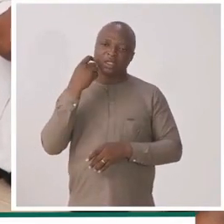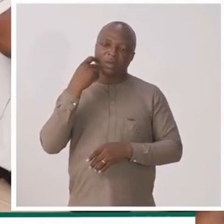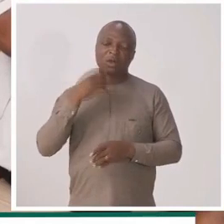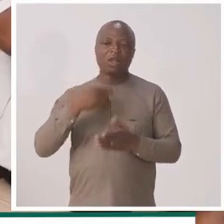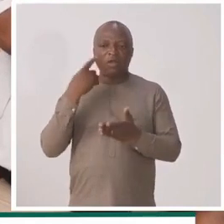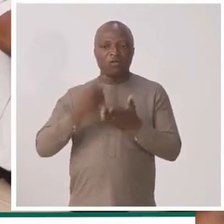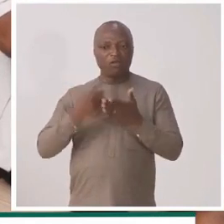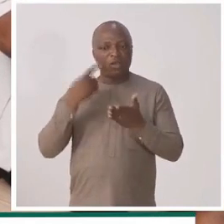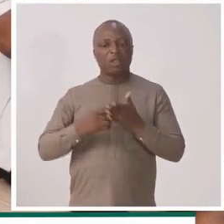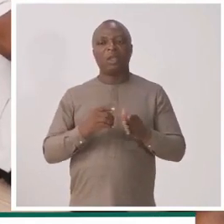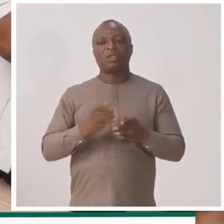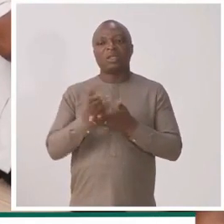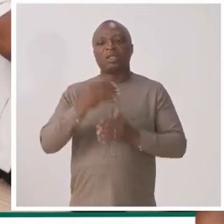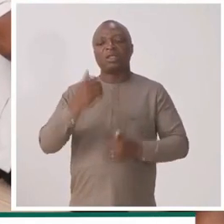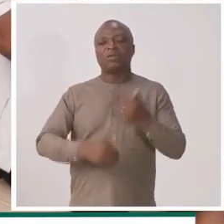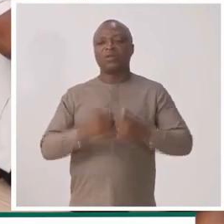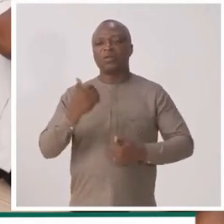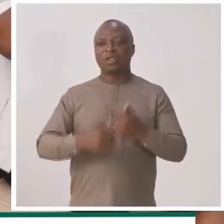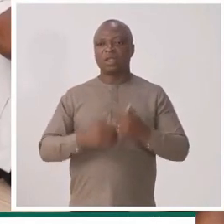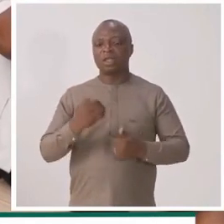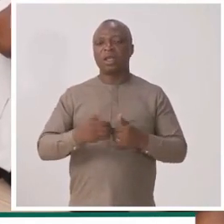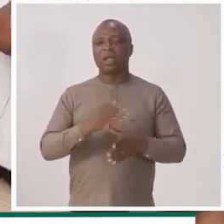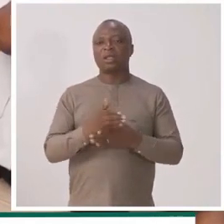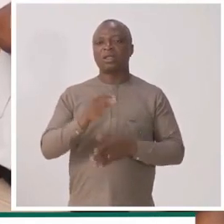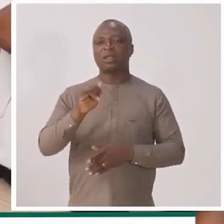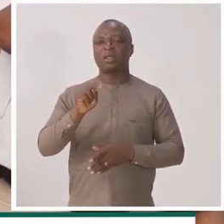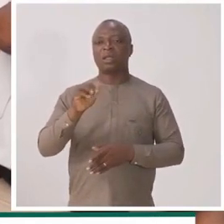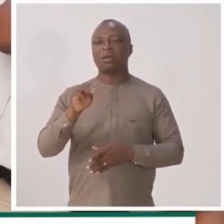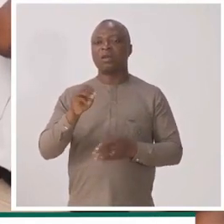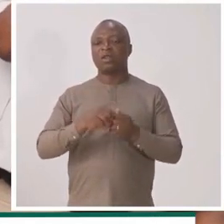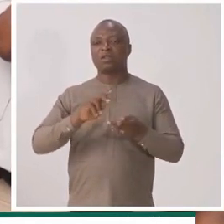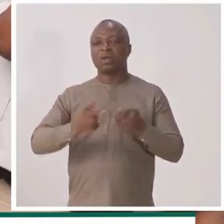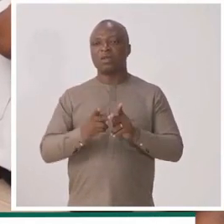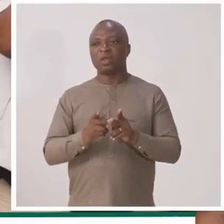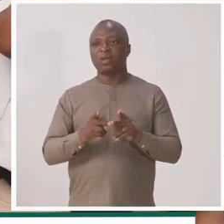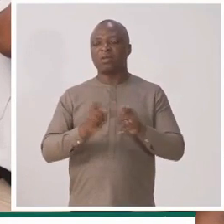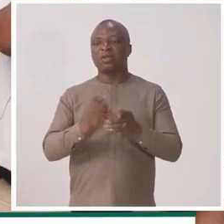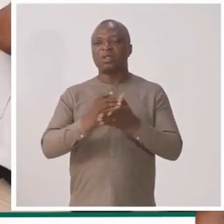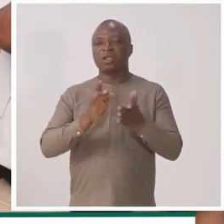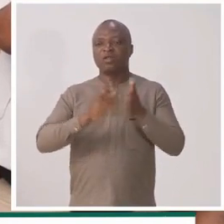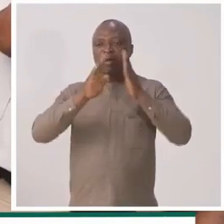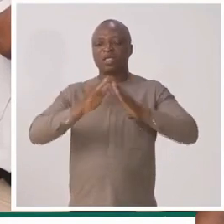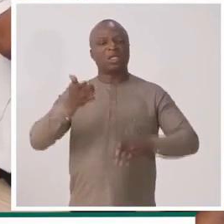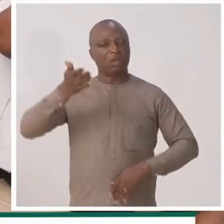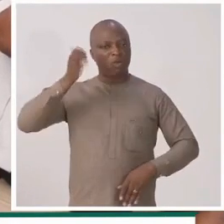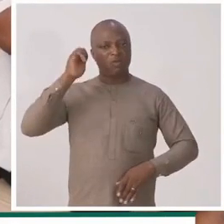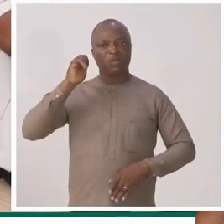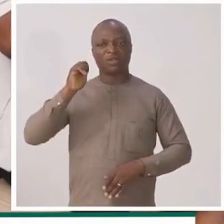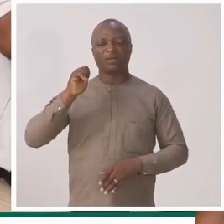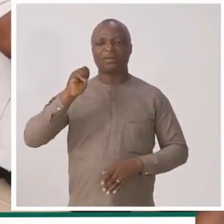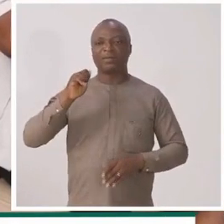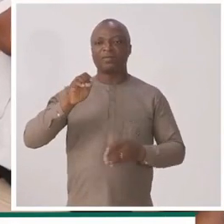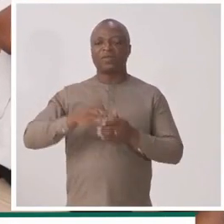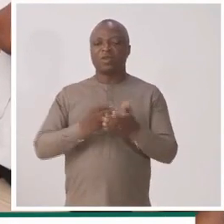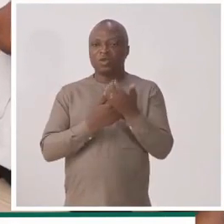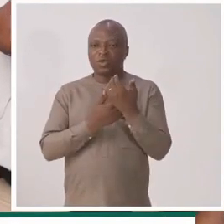récemment, on a observé des dysfonctionnements entre l'INAM et ses partenaires, notamment certaines pharmacies qui refusaient